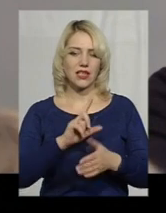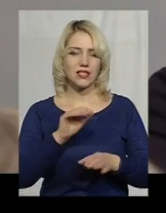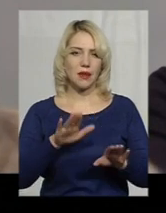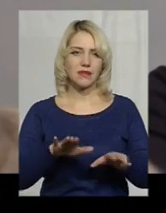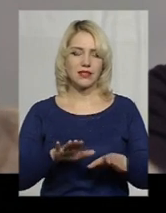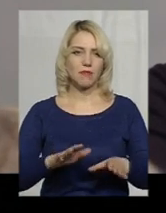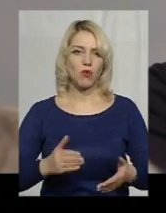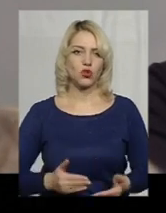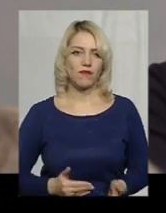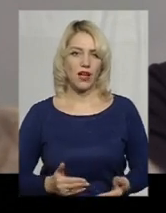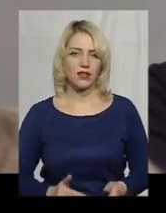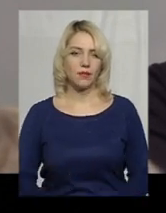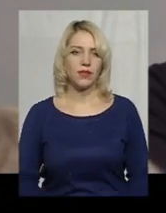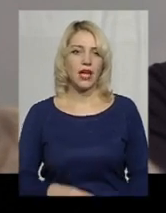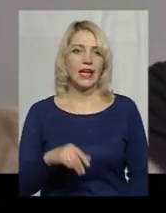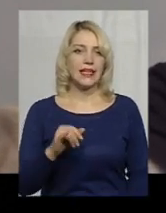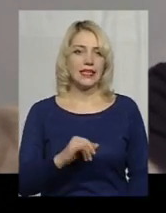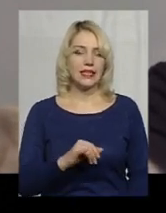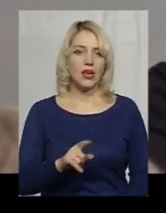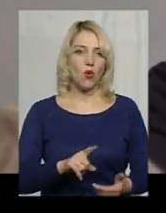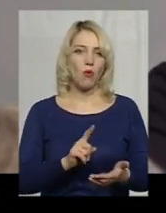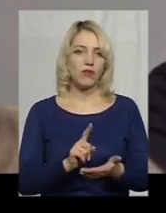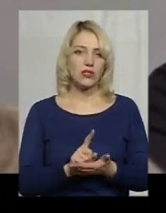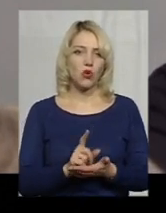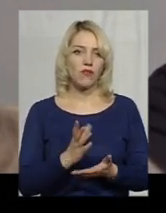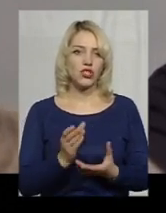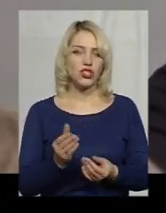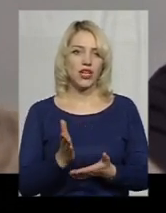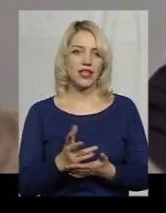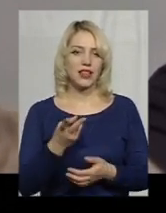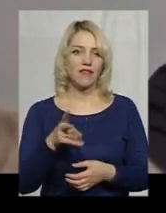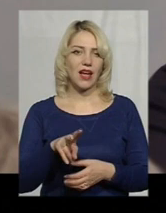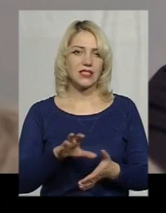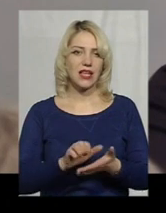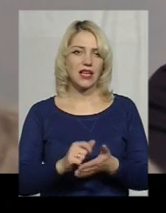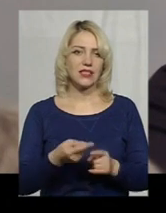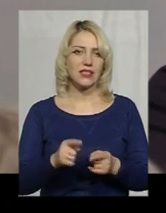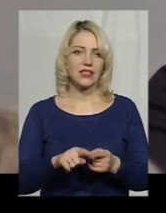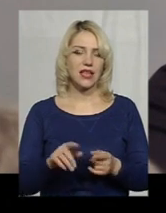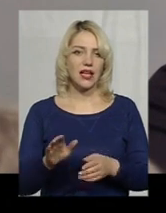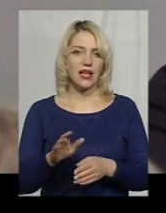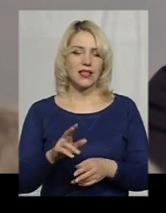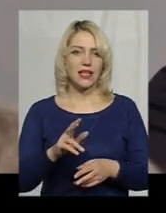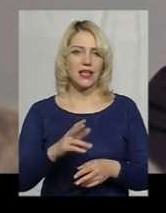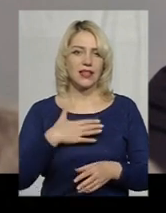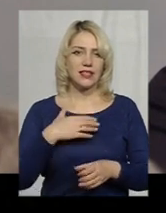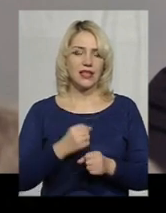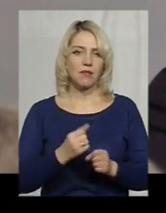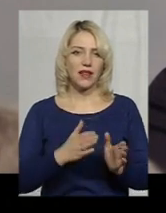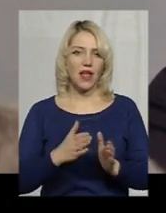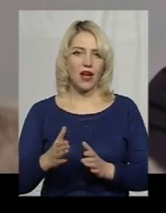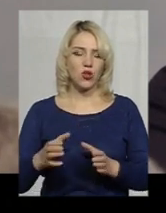проживання. І обов'язково є ще два заняття. Це заняття міждисциплінарної команди,